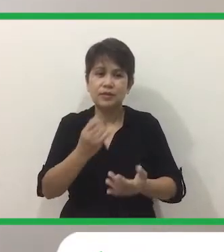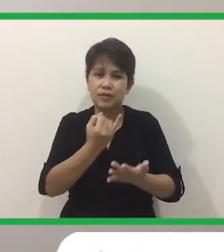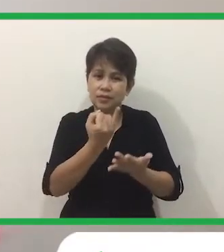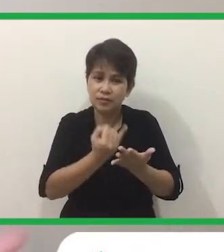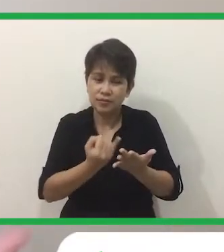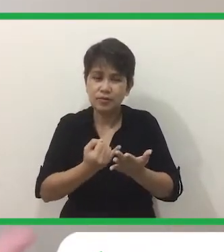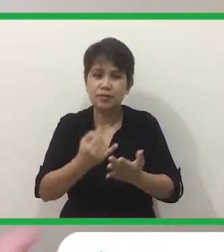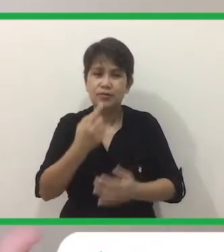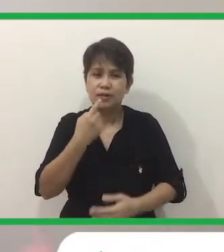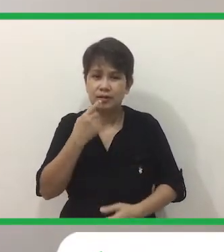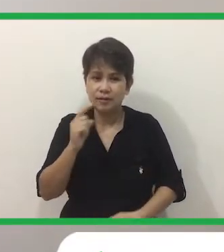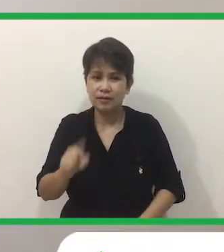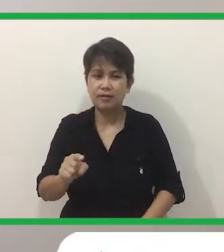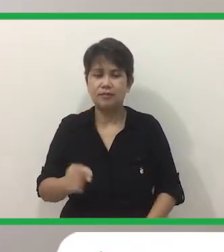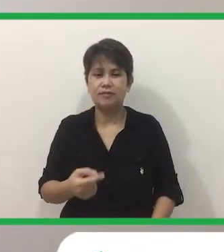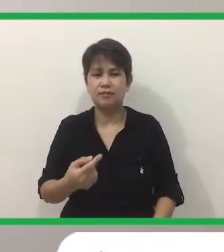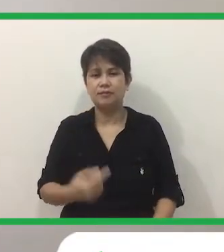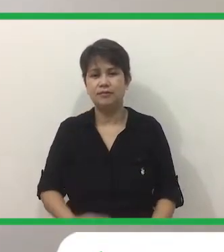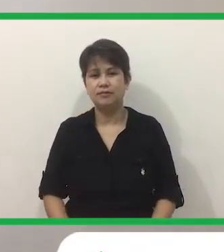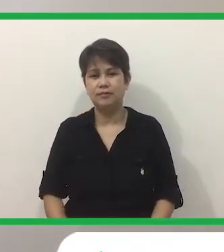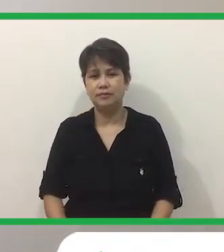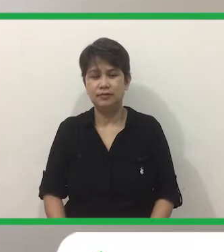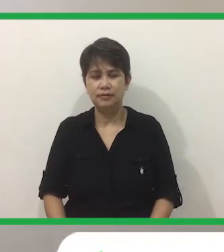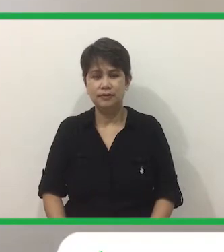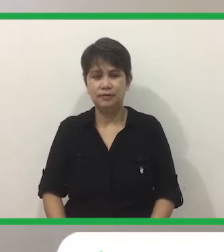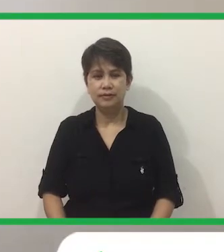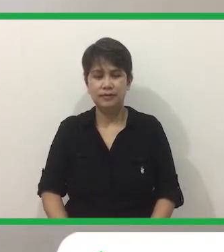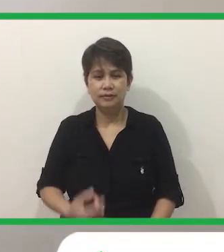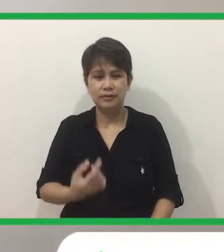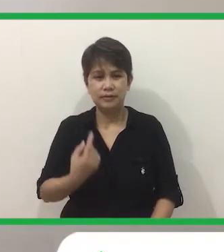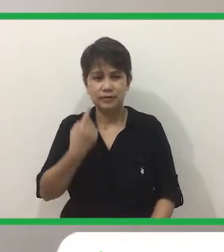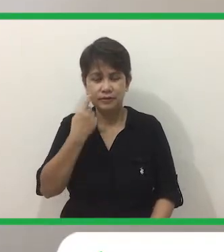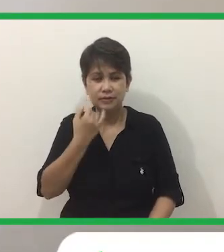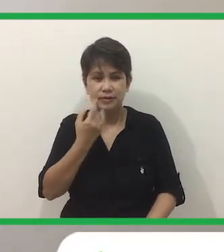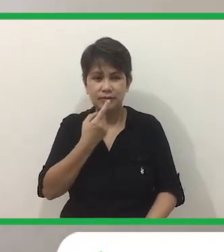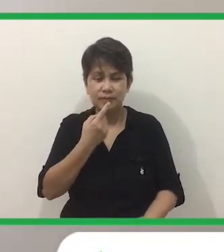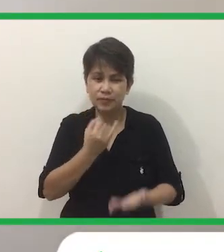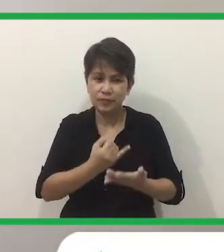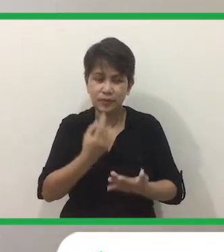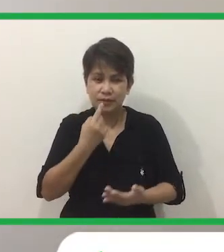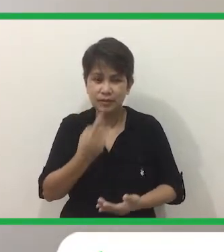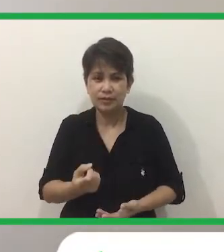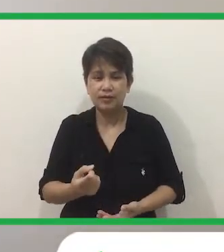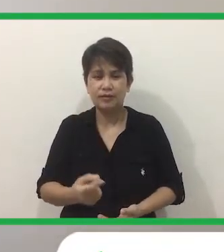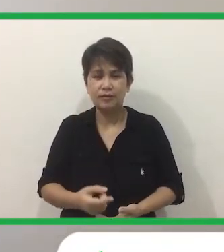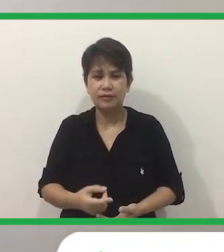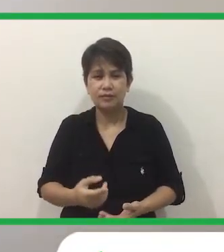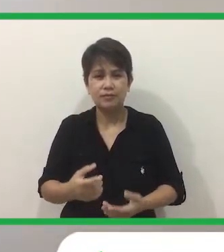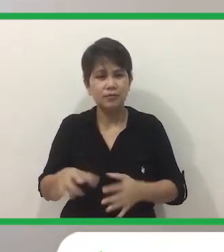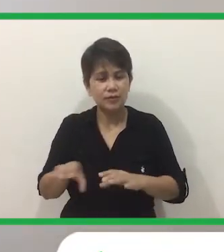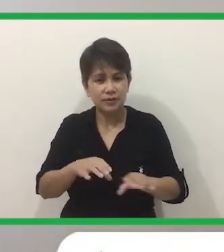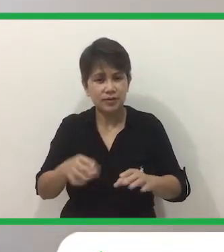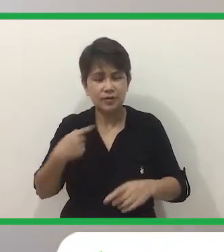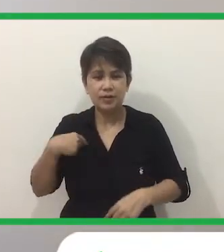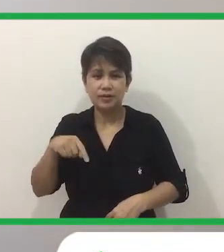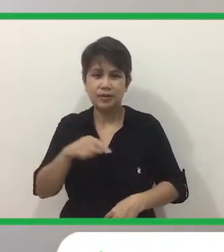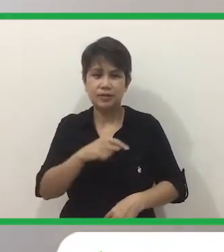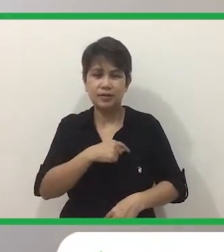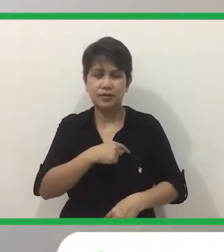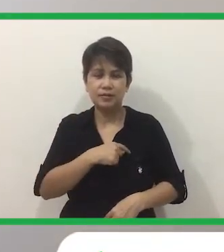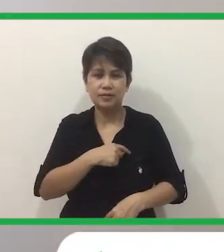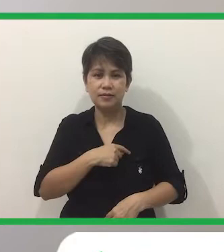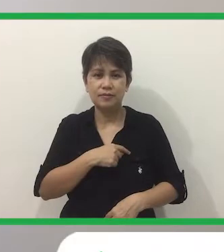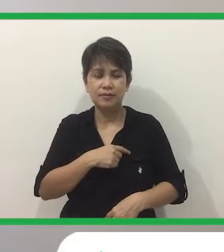marami pong uri ng storytelling technique So kanina, draw and tell At yung ginagawa po